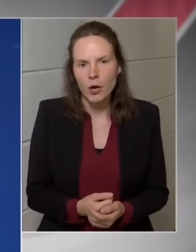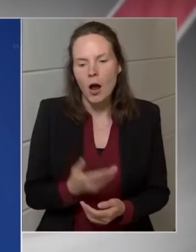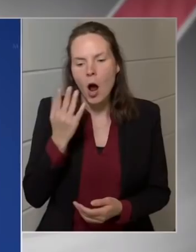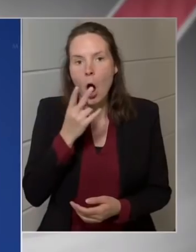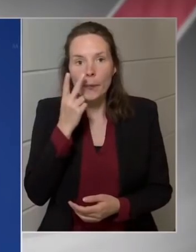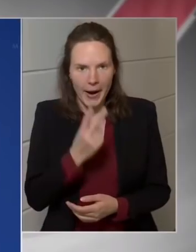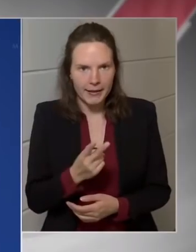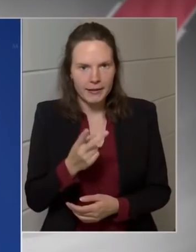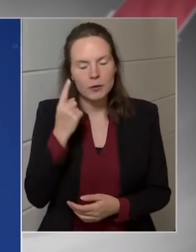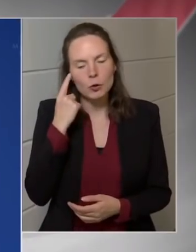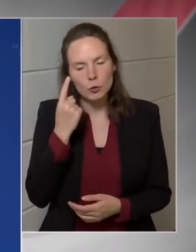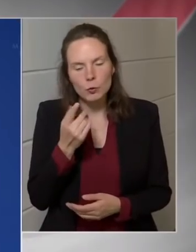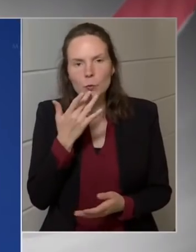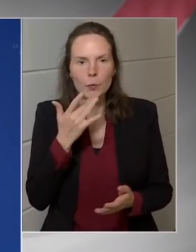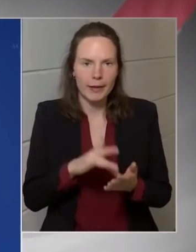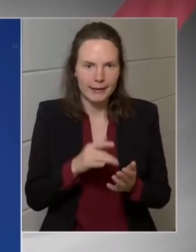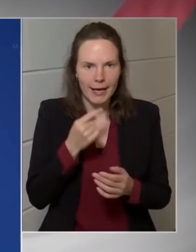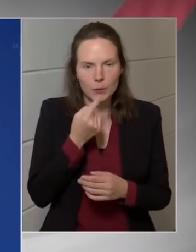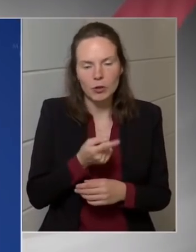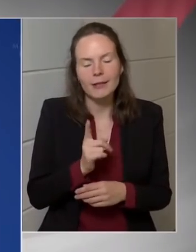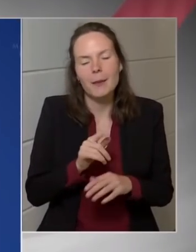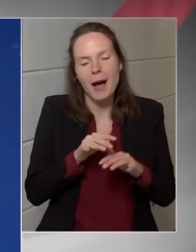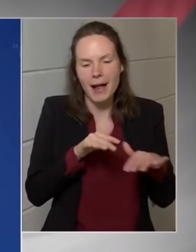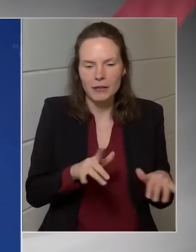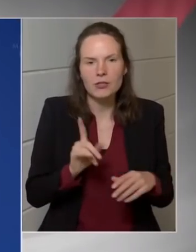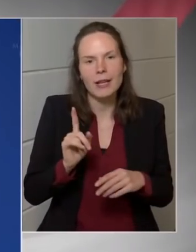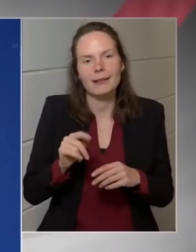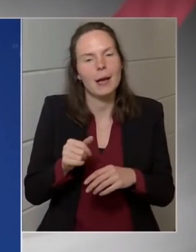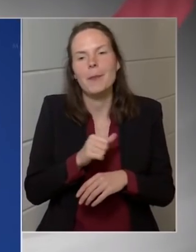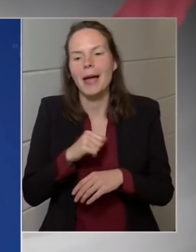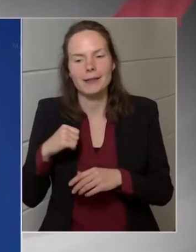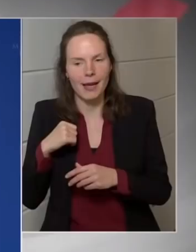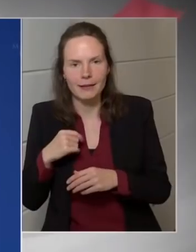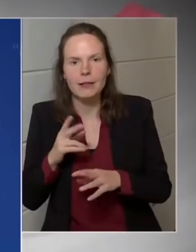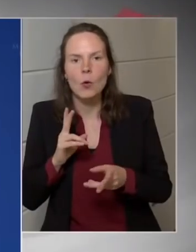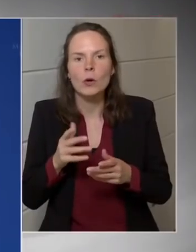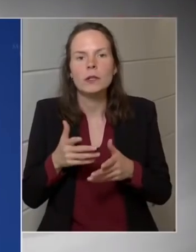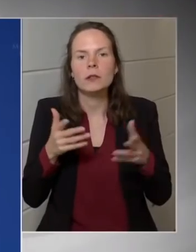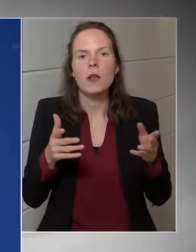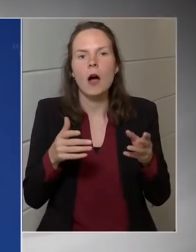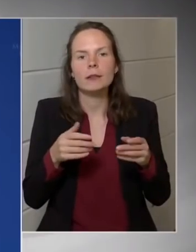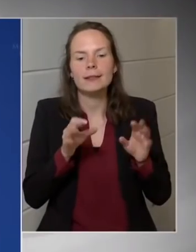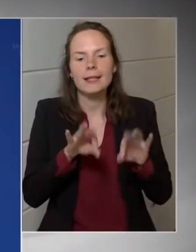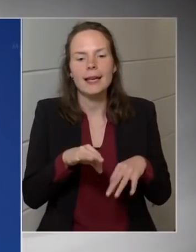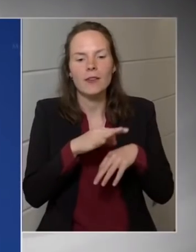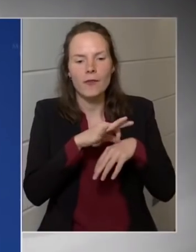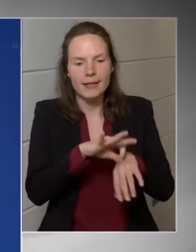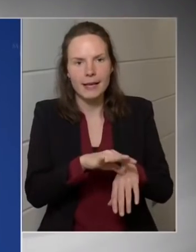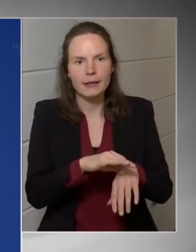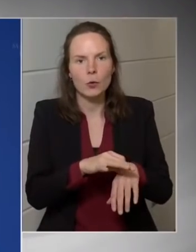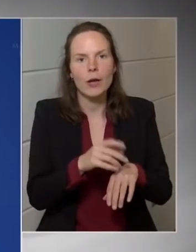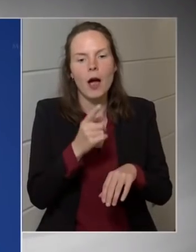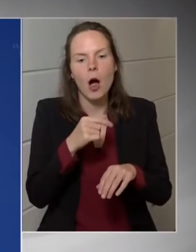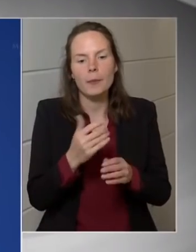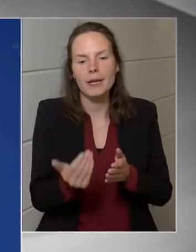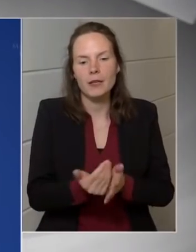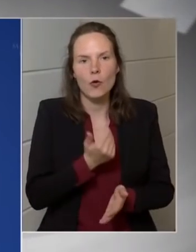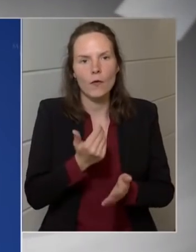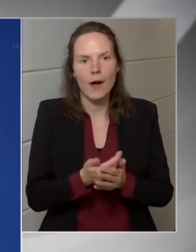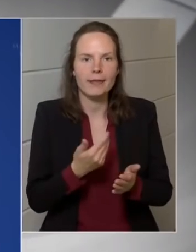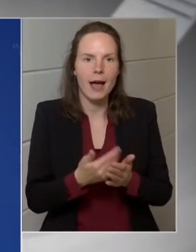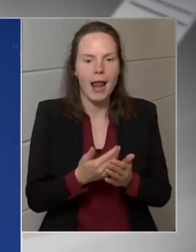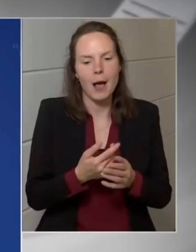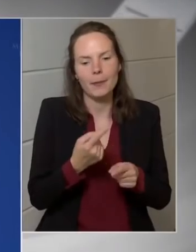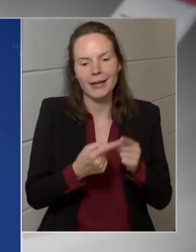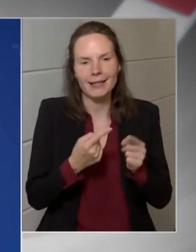ismertetett kormány szándék érvényesüljön. Ugye, hogyha megnézzük, akkor azt látjuk, hogy tudunk olyanra is példát